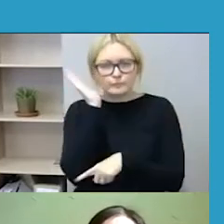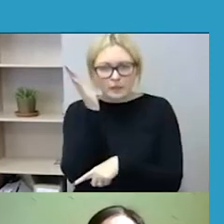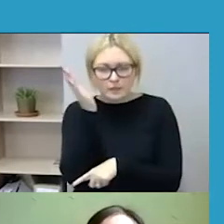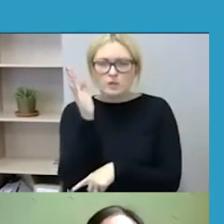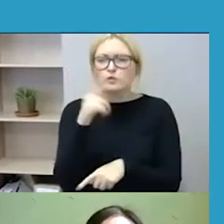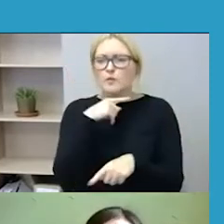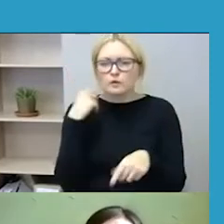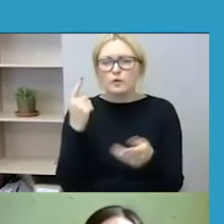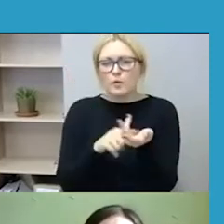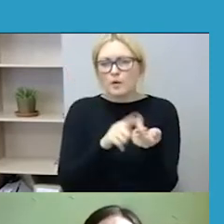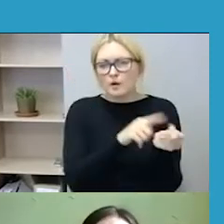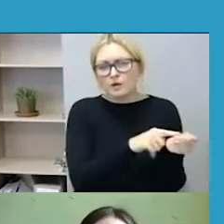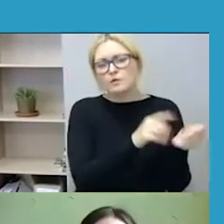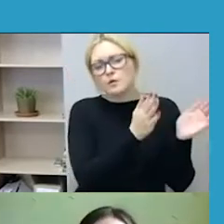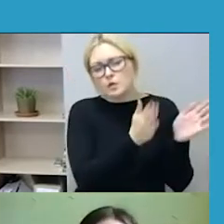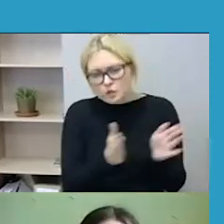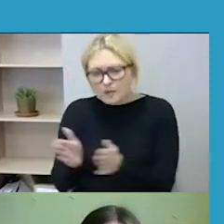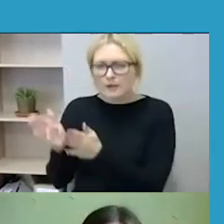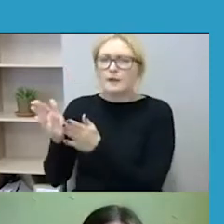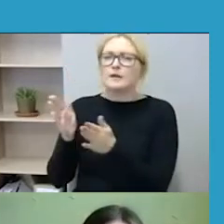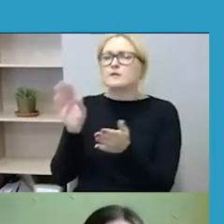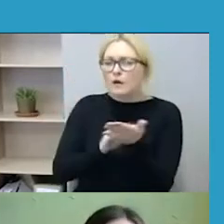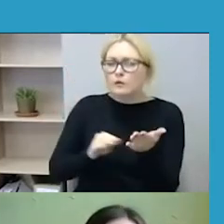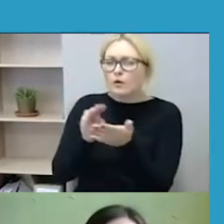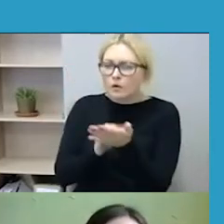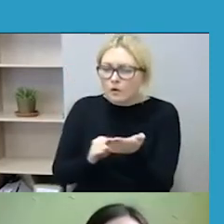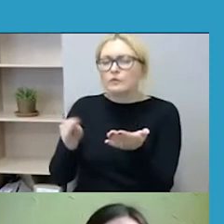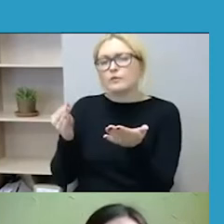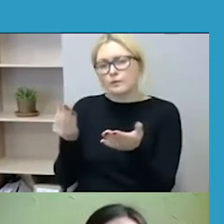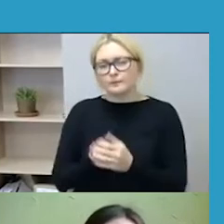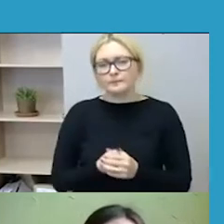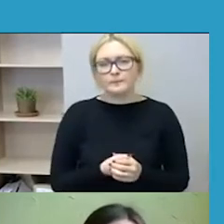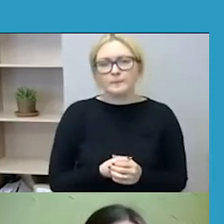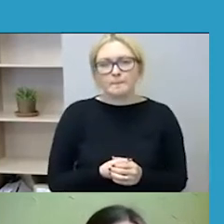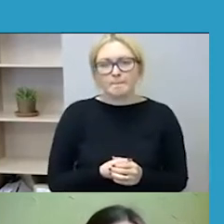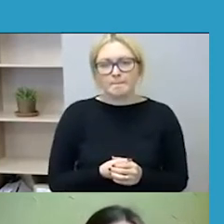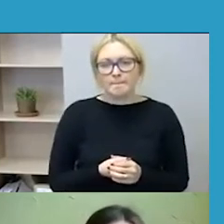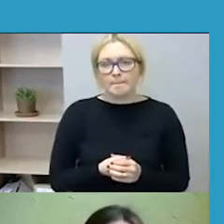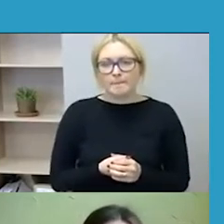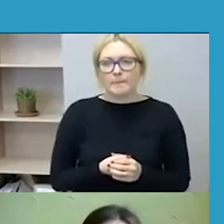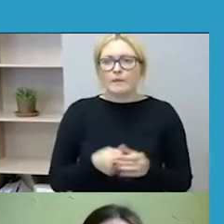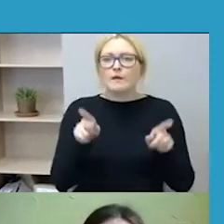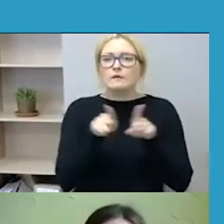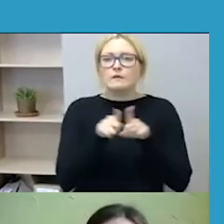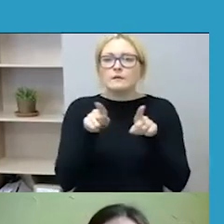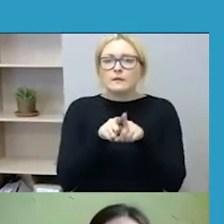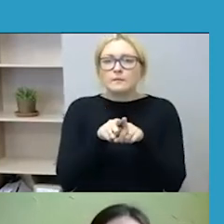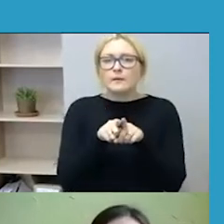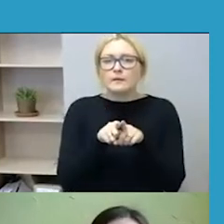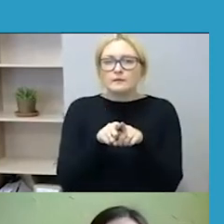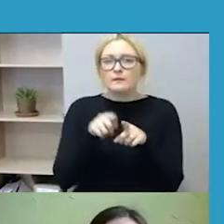sistemingai tai yra buvo pasikartojantys. Ir taip pat ultimo racijo principas taikamas,